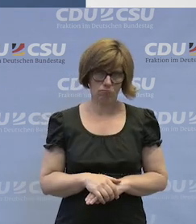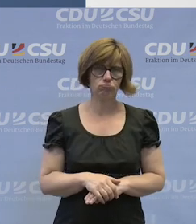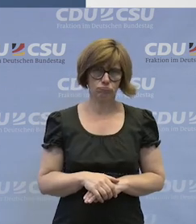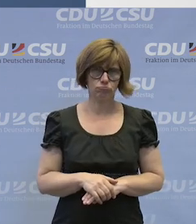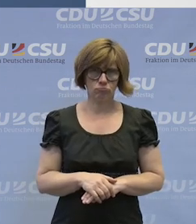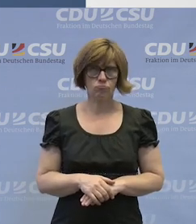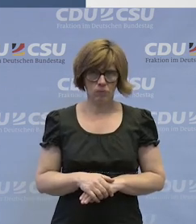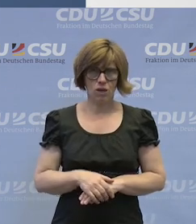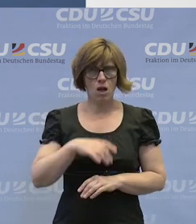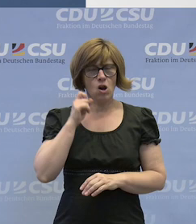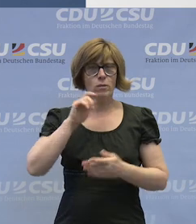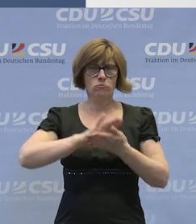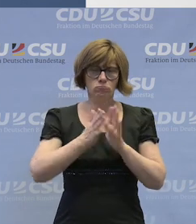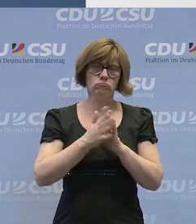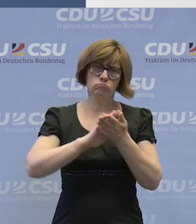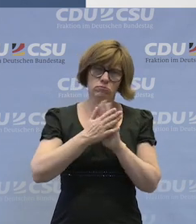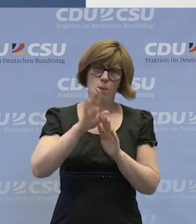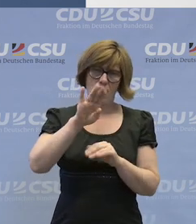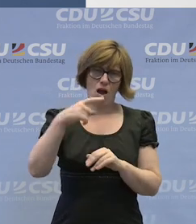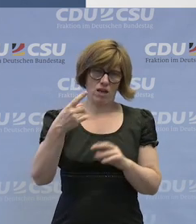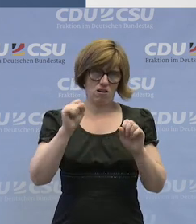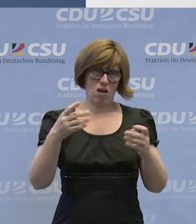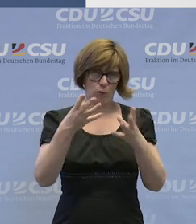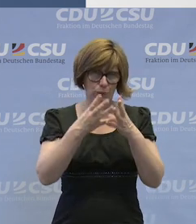Mir wird auch wahrscheinlich eine Einigung mit der BRG vielleicht auch finden.